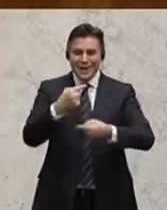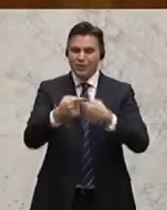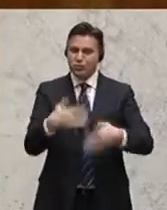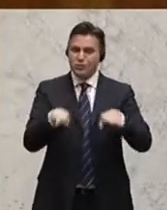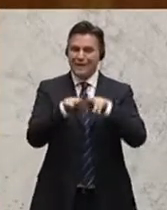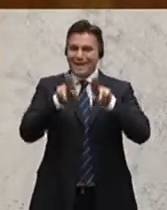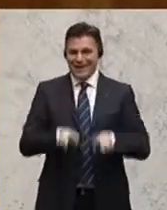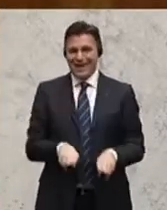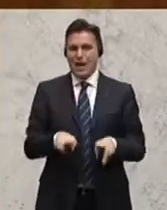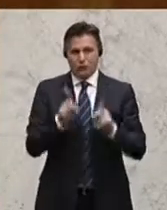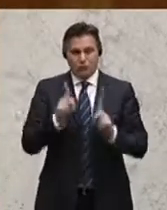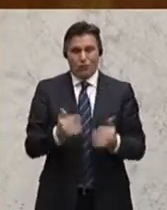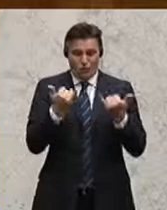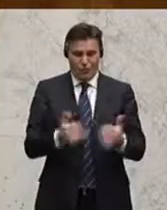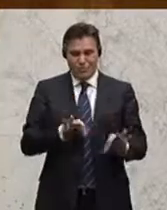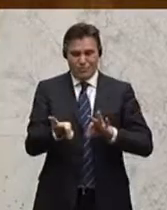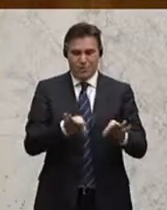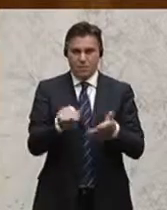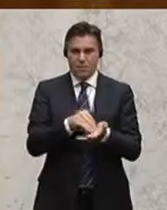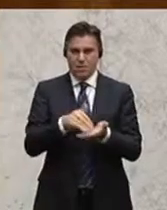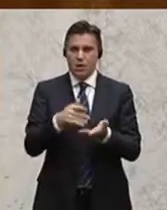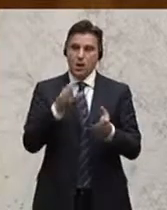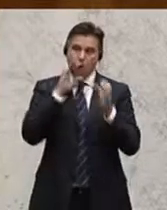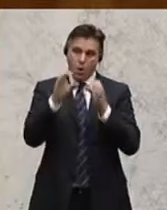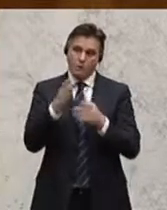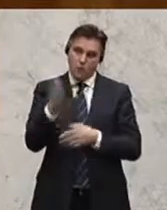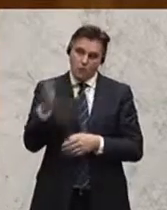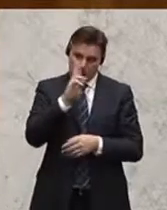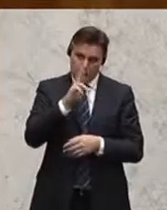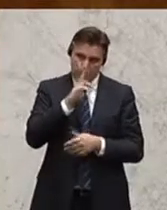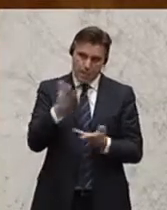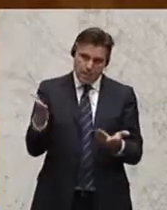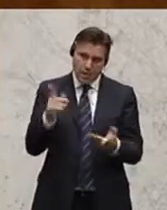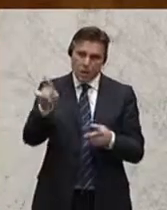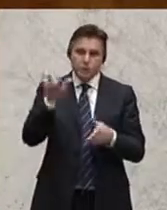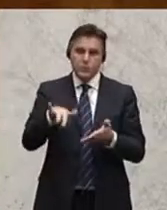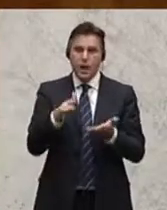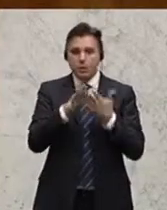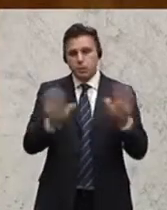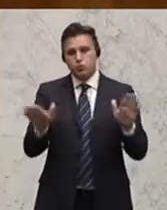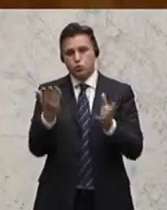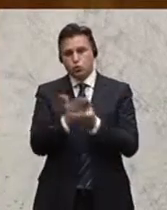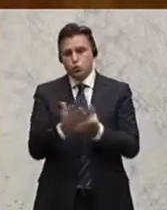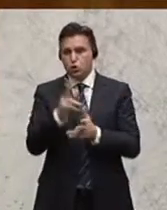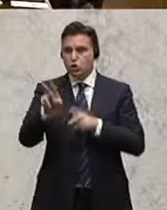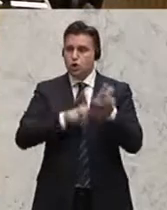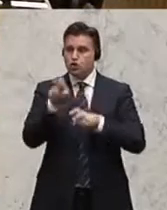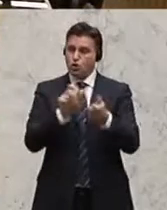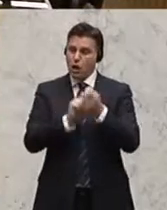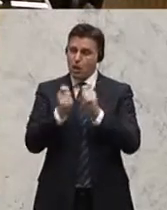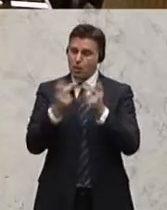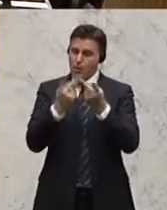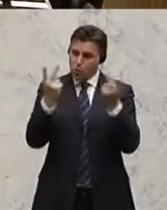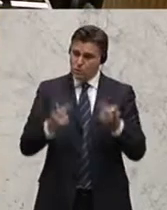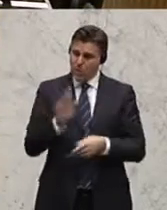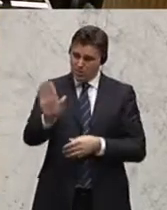einen Wert haben soll. Und liebe ÖVP, ich habe heute gelesen in der Präsentationsunterlage Ihres Steuerreformkonzepts, dass es auch